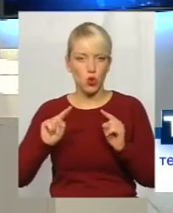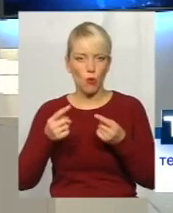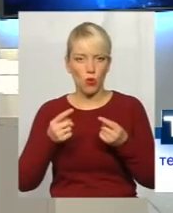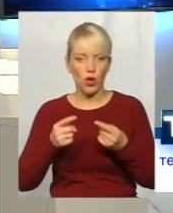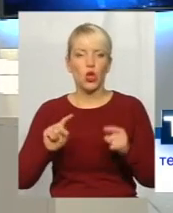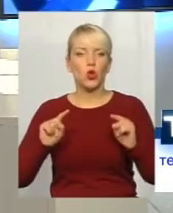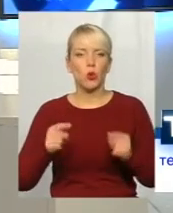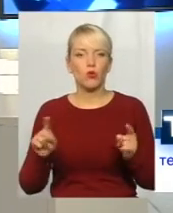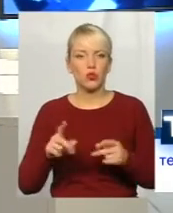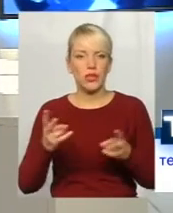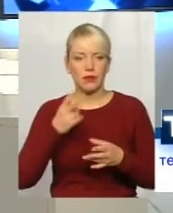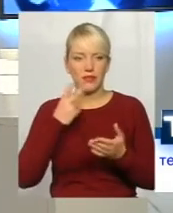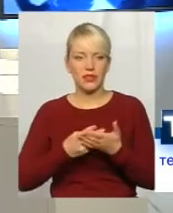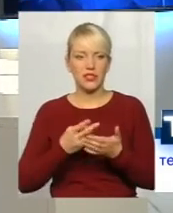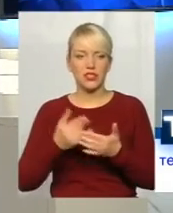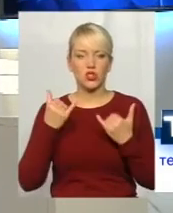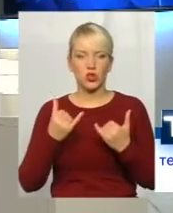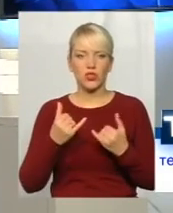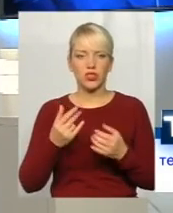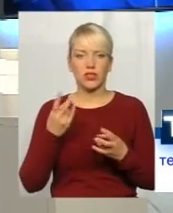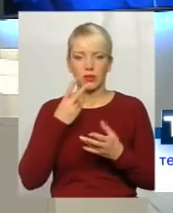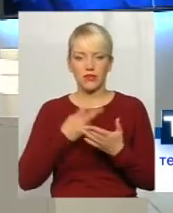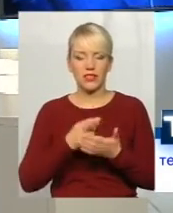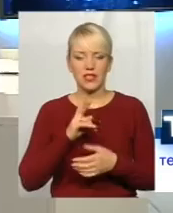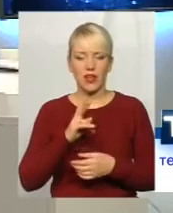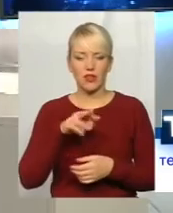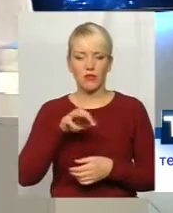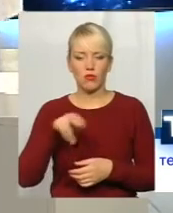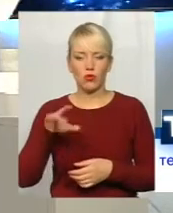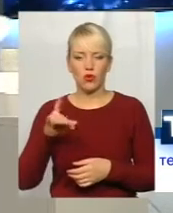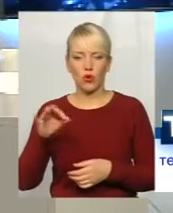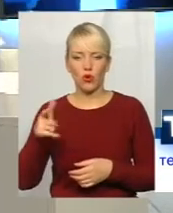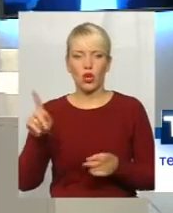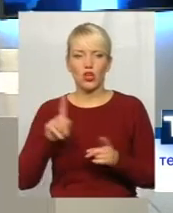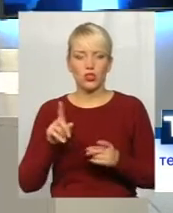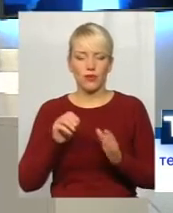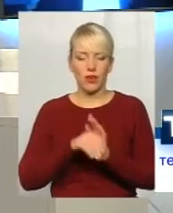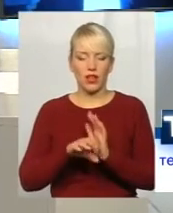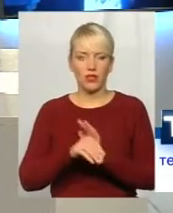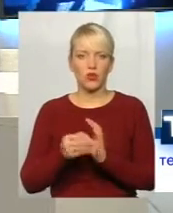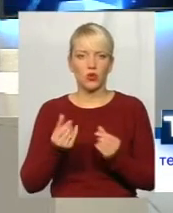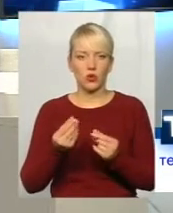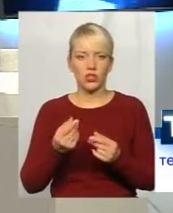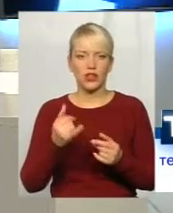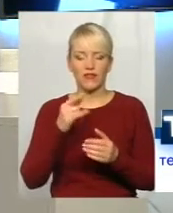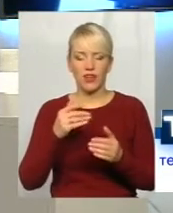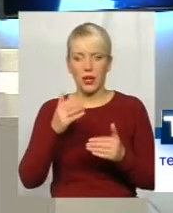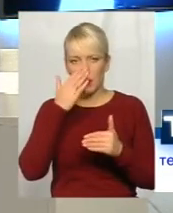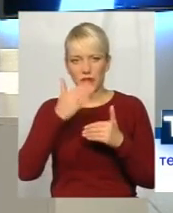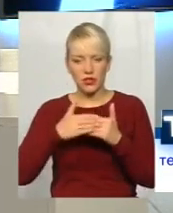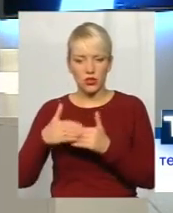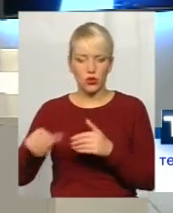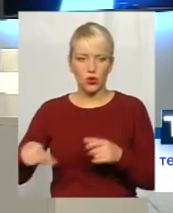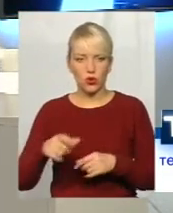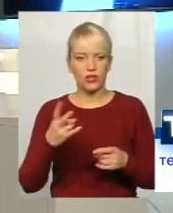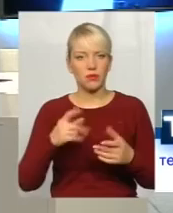Тому що треба дивитися сонячний, треба дивитися Ярослава Мудрого. Для того, щоб сьогодні вкладувати кошти під'їзні дороги, треба в першу чергу зробити